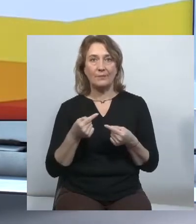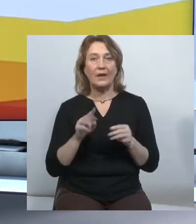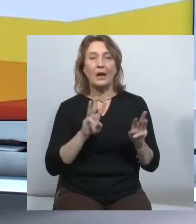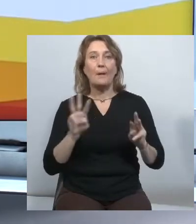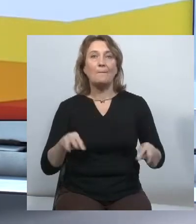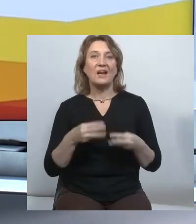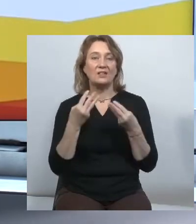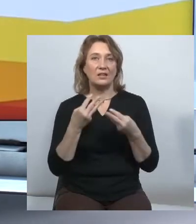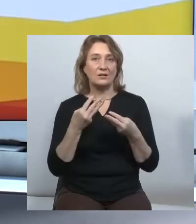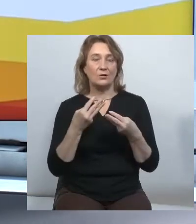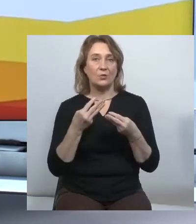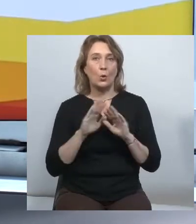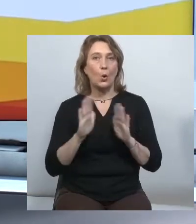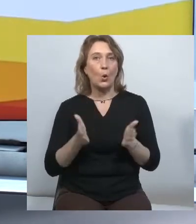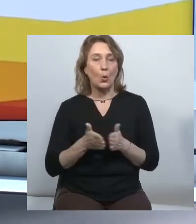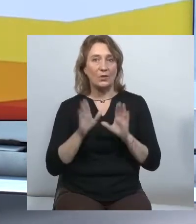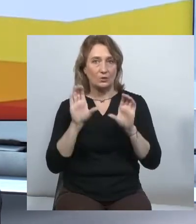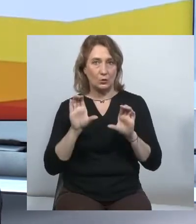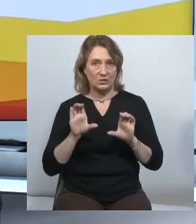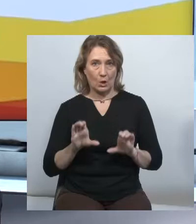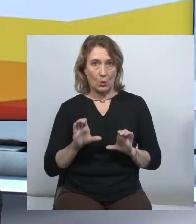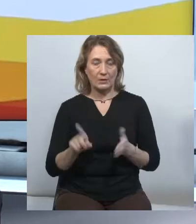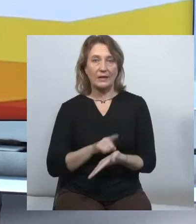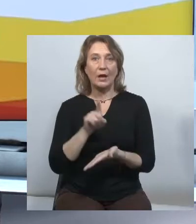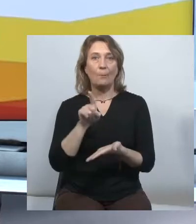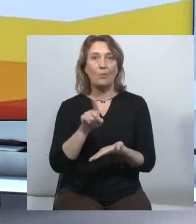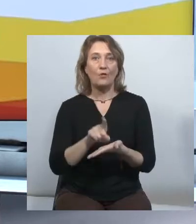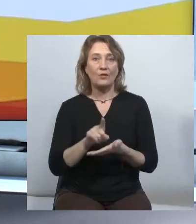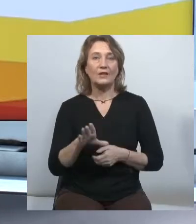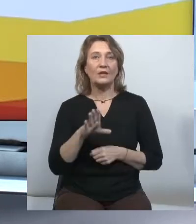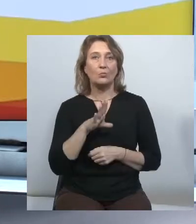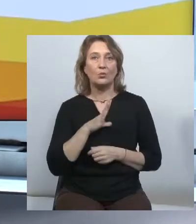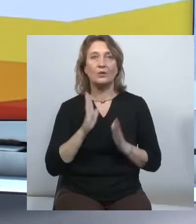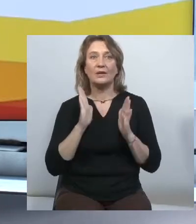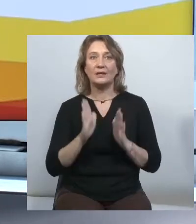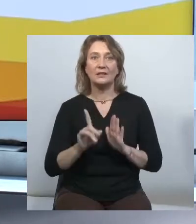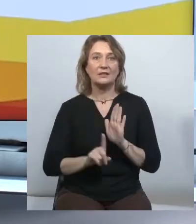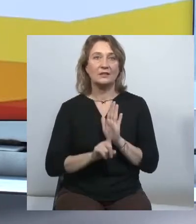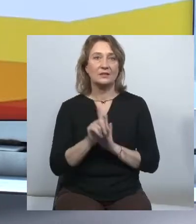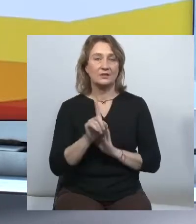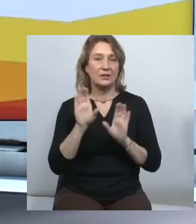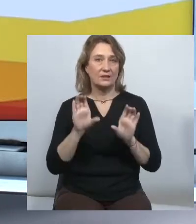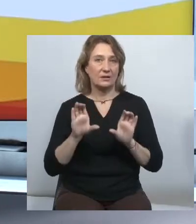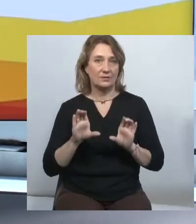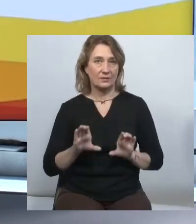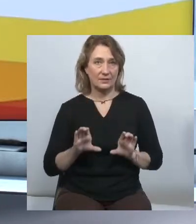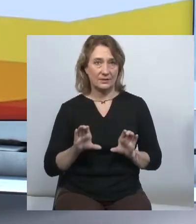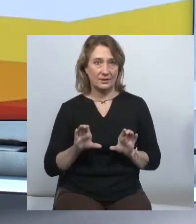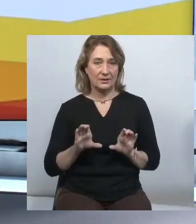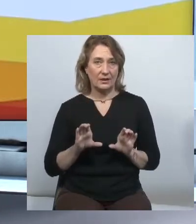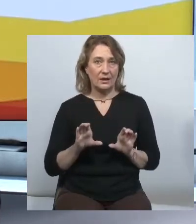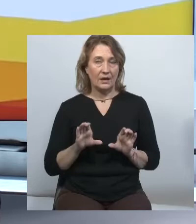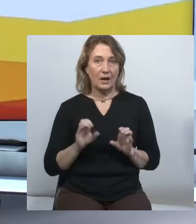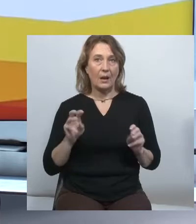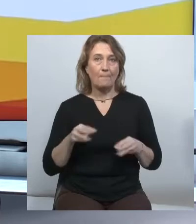кодексу, тобто комплексного закону, який повинен був не лише привести у відповідність законодавства у сфері аудіовізуальних